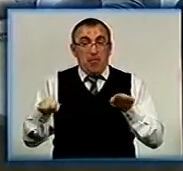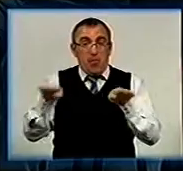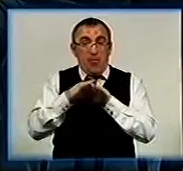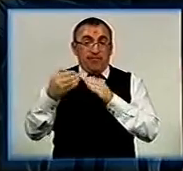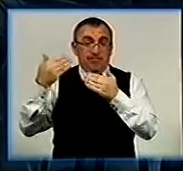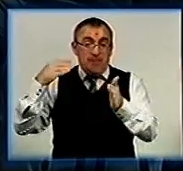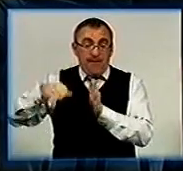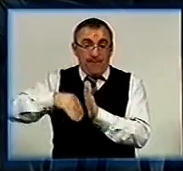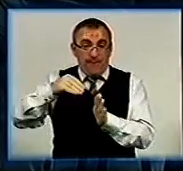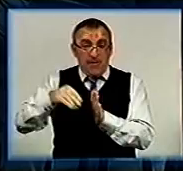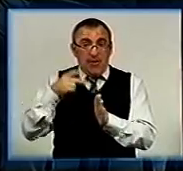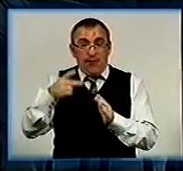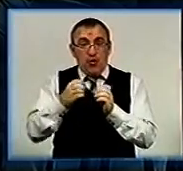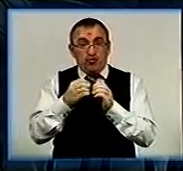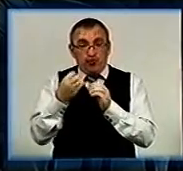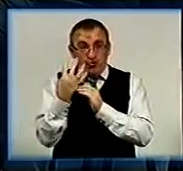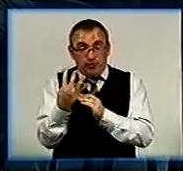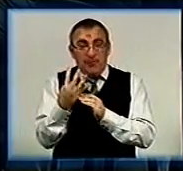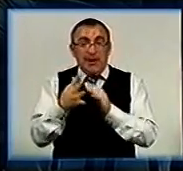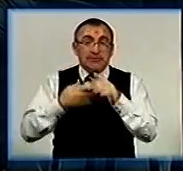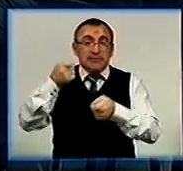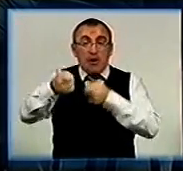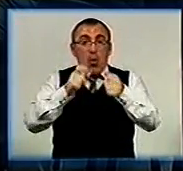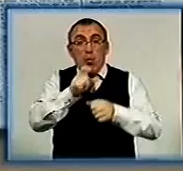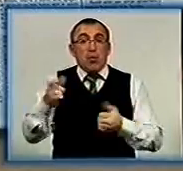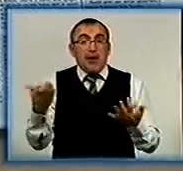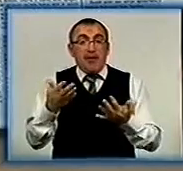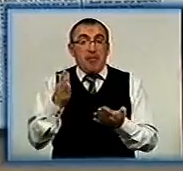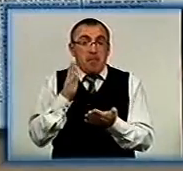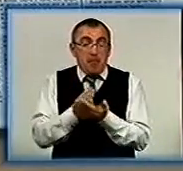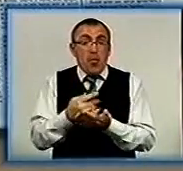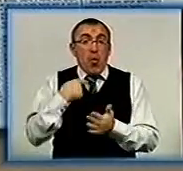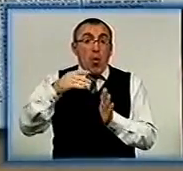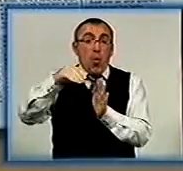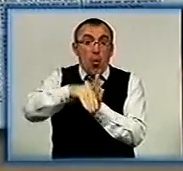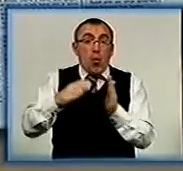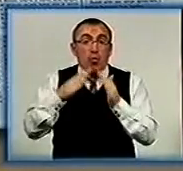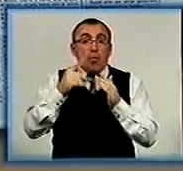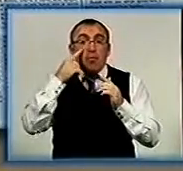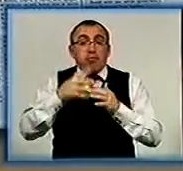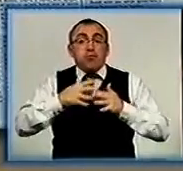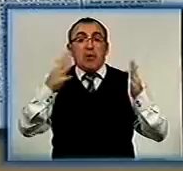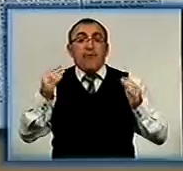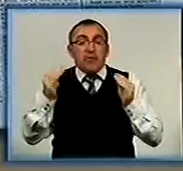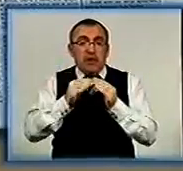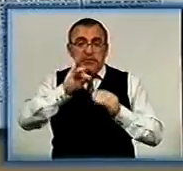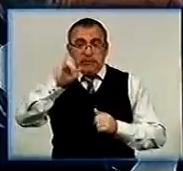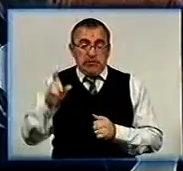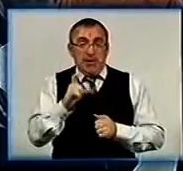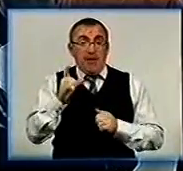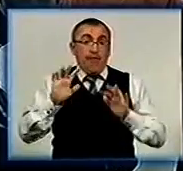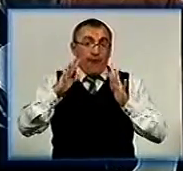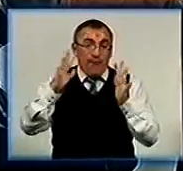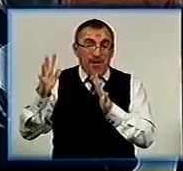попередніми виборами в 2014-му кількість заяв від людей, які ніби мають голосувати вдома, збільшилася у 10 разів. Усі випадки